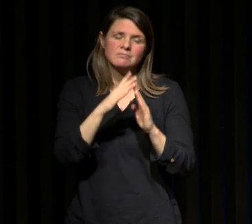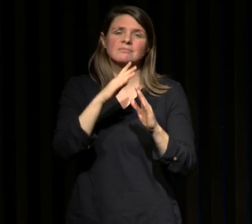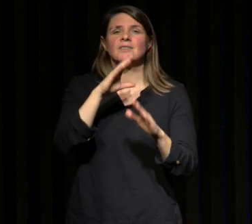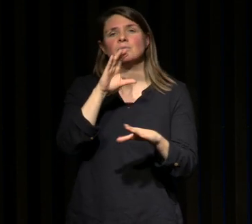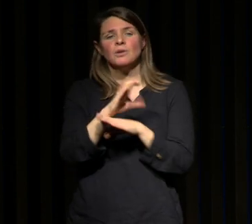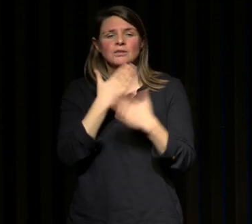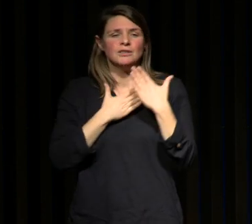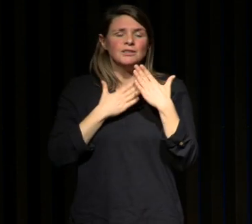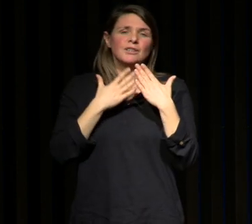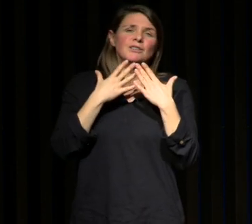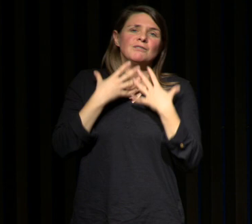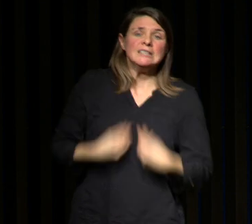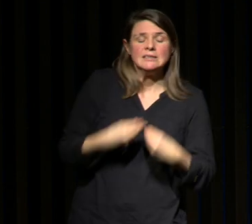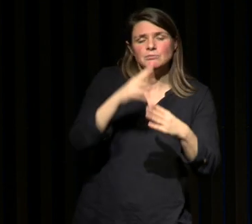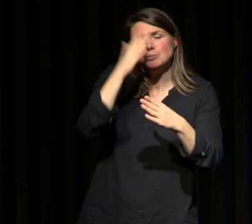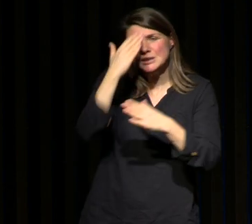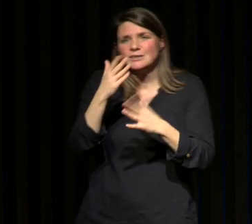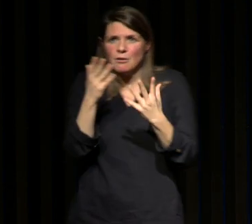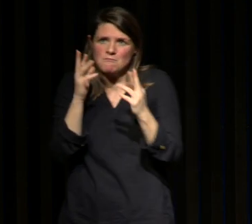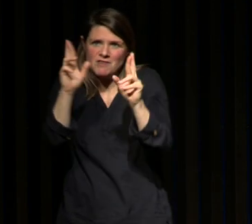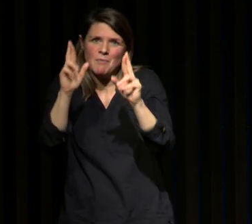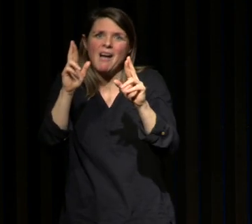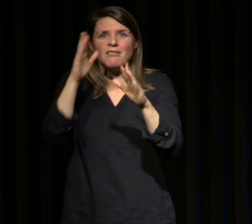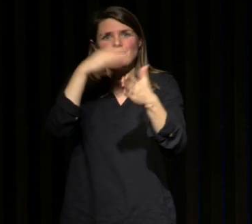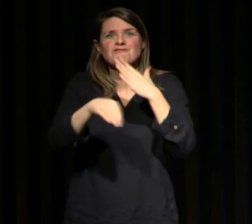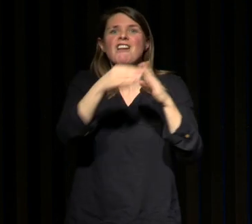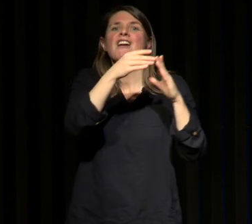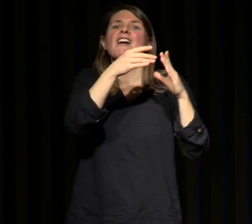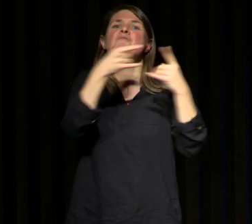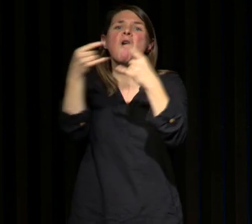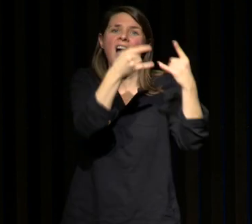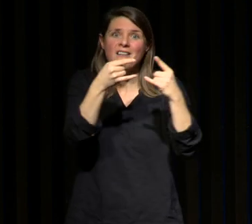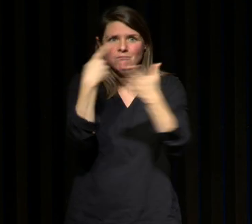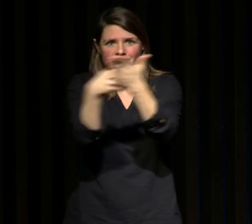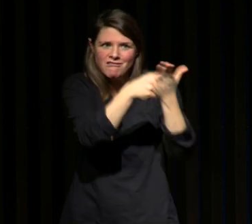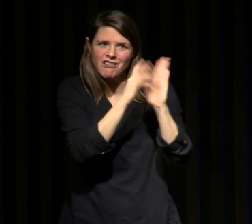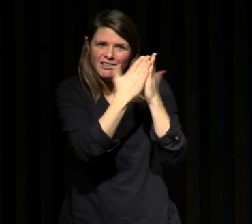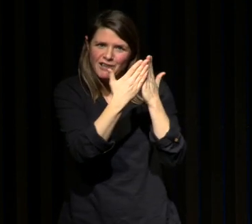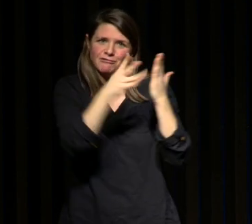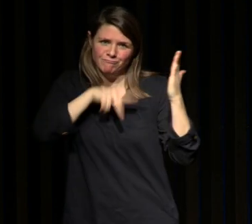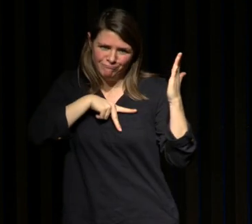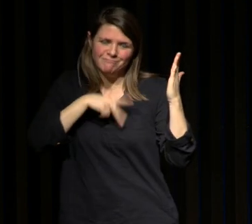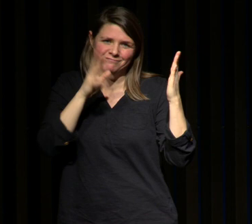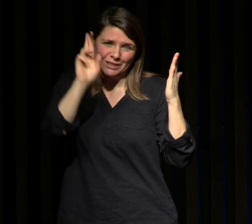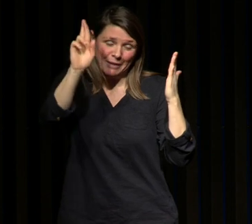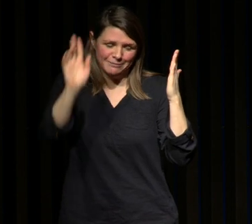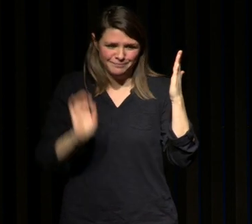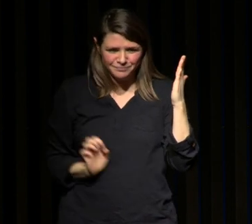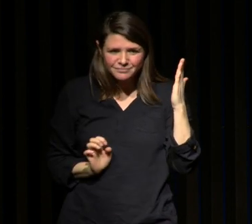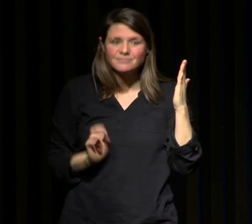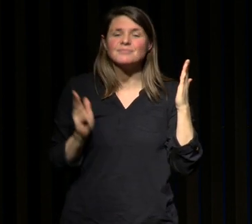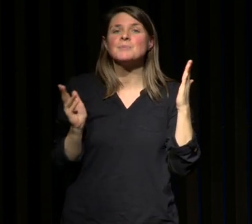qu'il vous séduira j'espère que vous irez chez Mola en acheter un exemplaire mais bon parfois